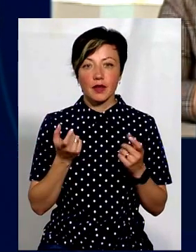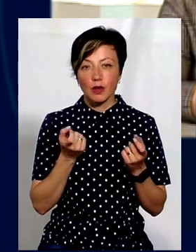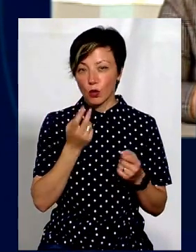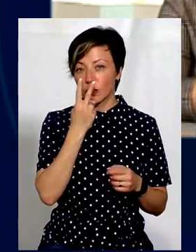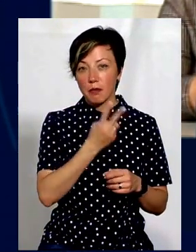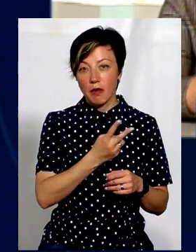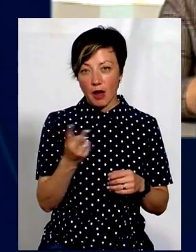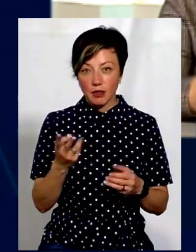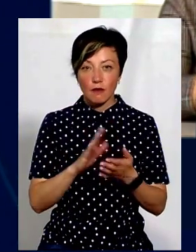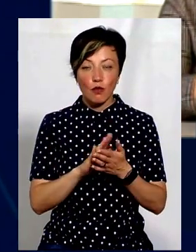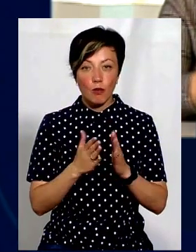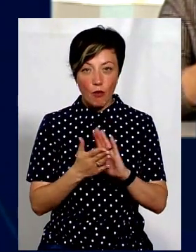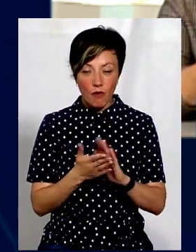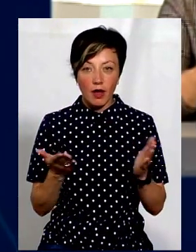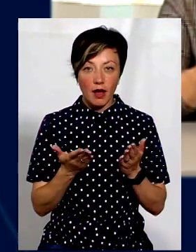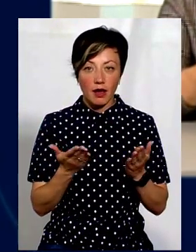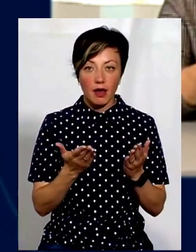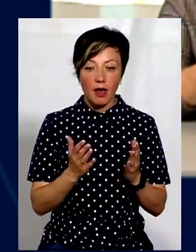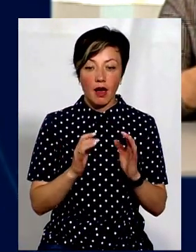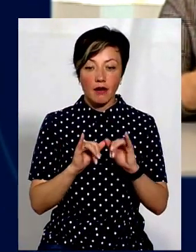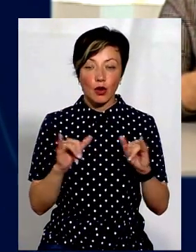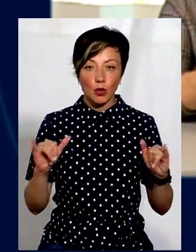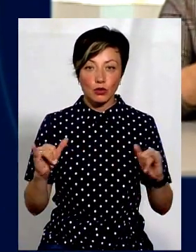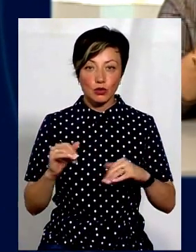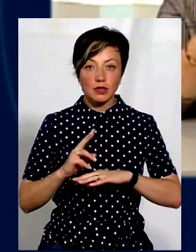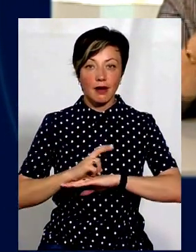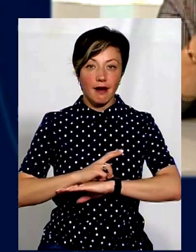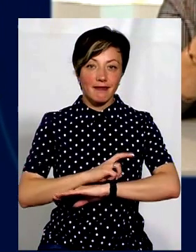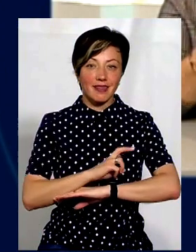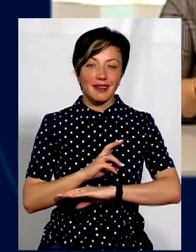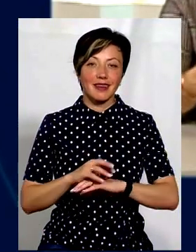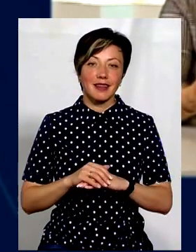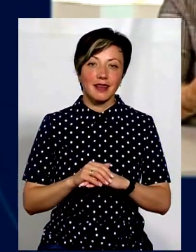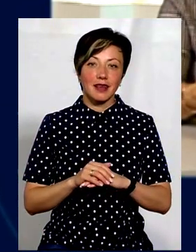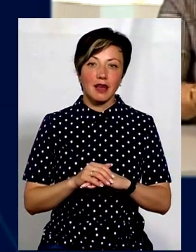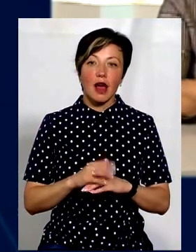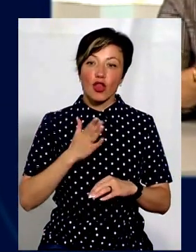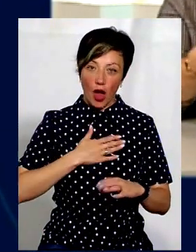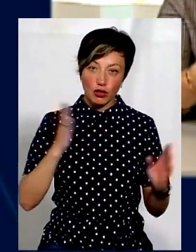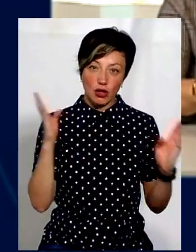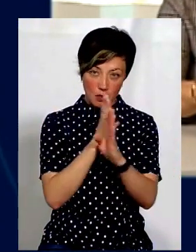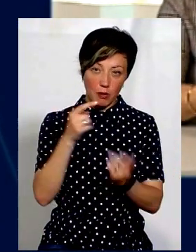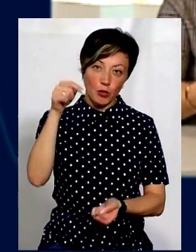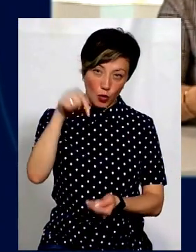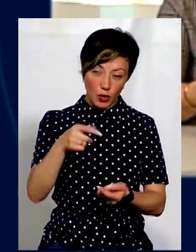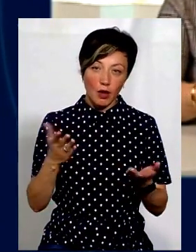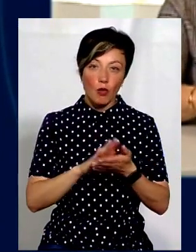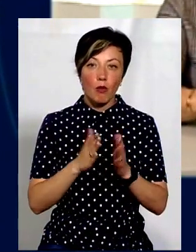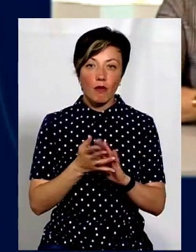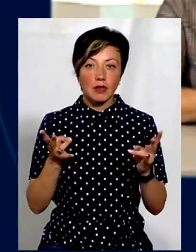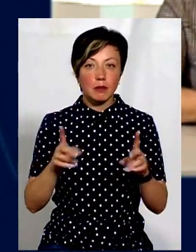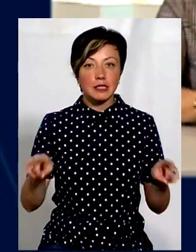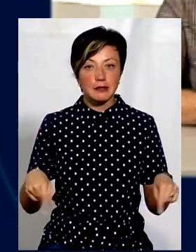трошечки бачили, в яких умовах вирощуються равлики. Наскільки наш клімат підходить? Які умови потрібно